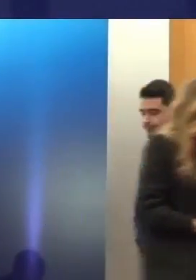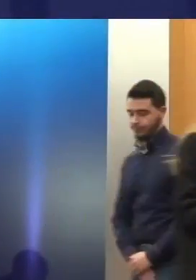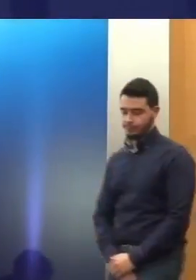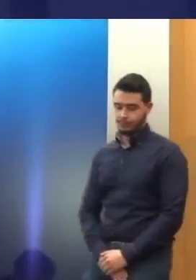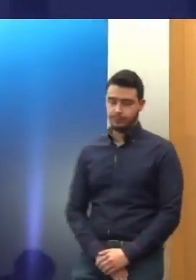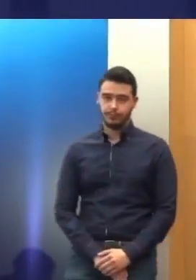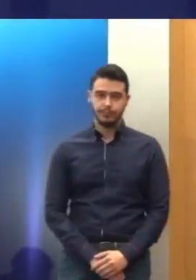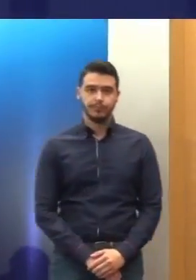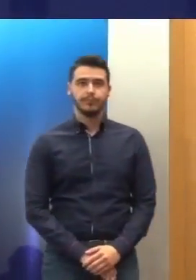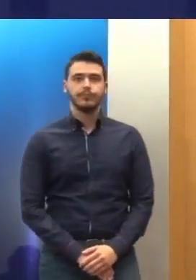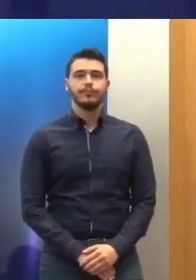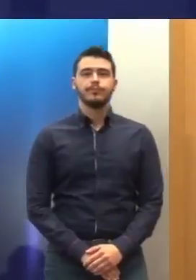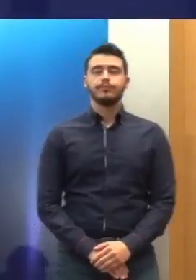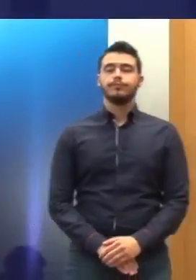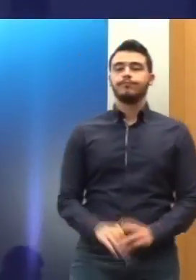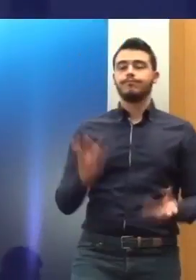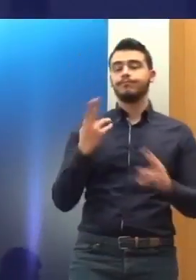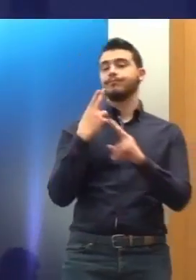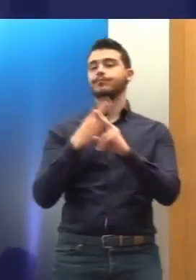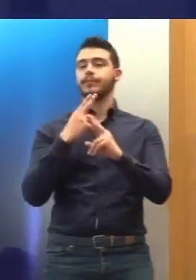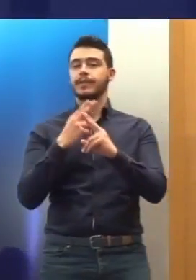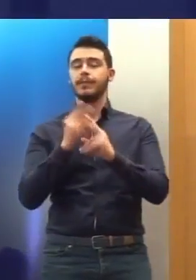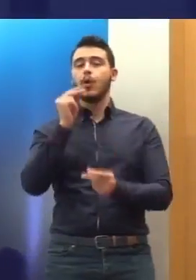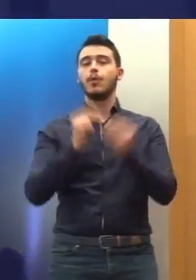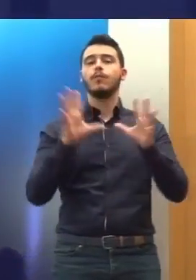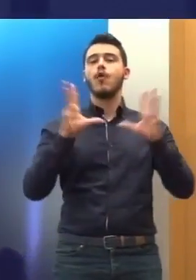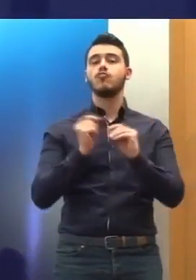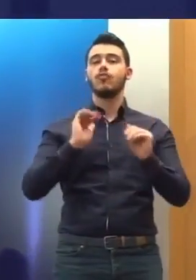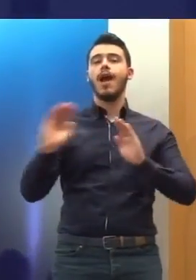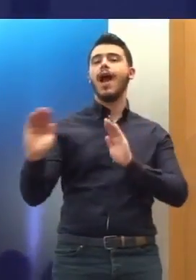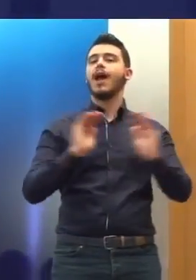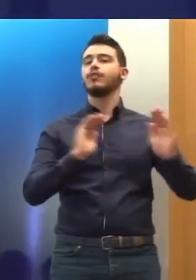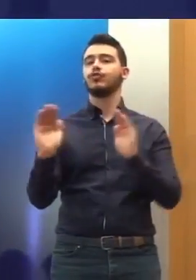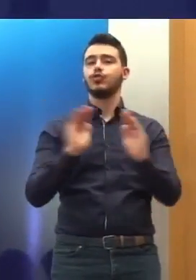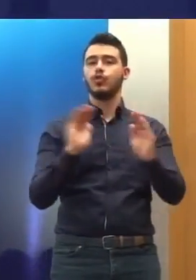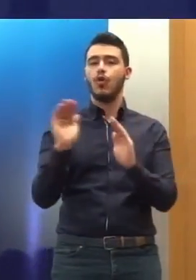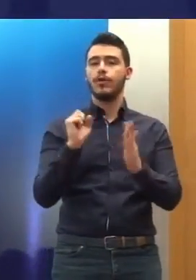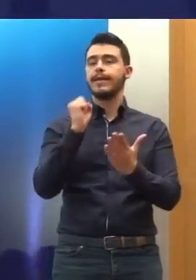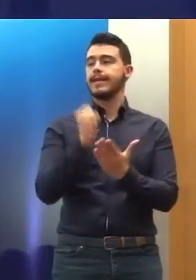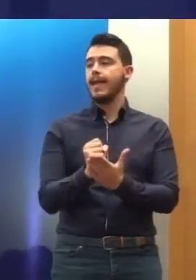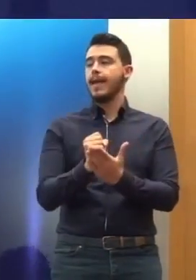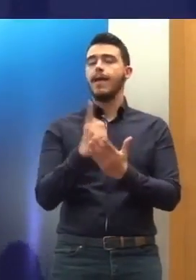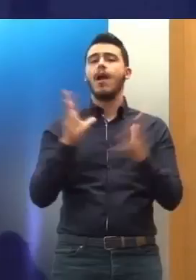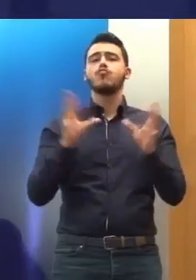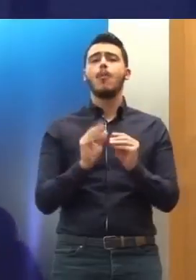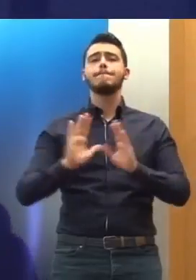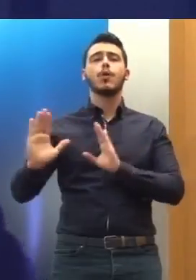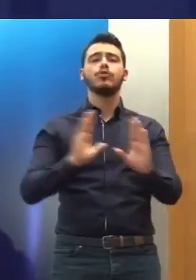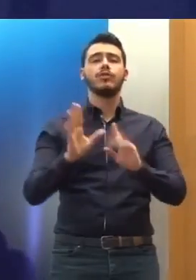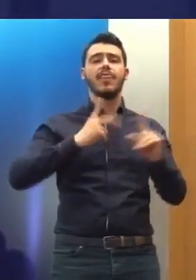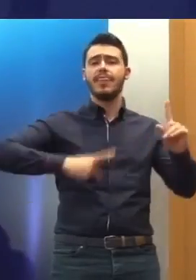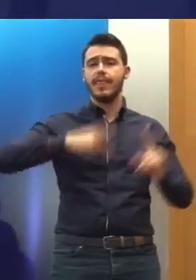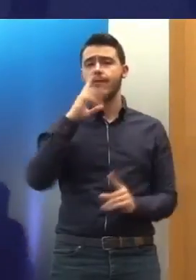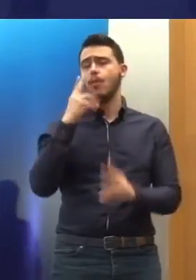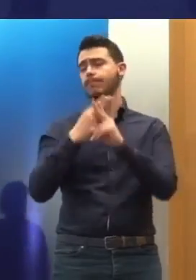Βεβαίως το μεγάλο ζήτημα στο άσυλο και στην προστασία του δικαιώματος του πιο